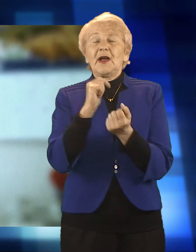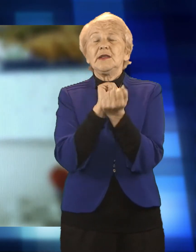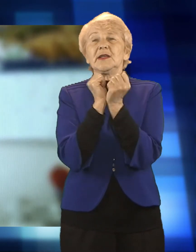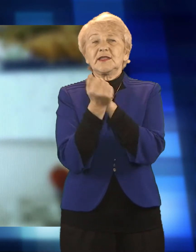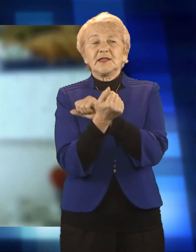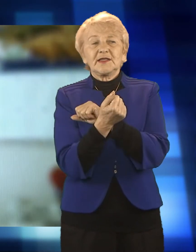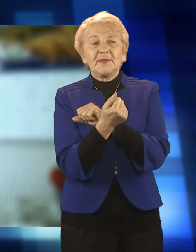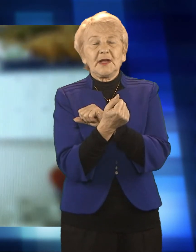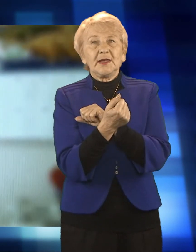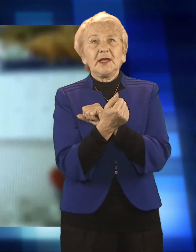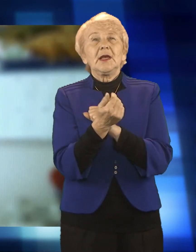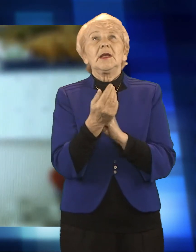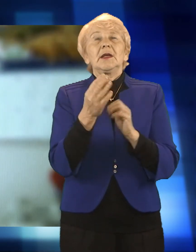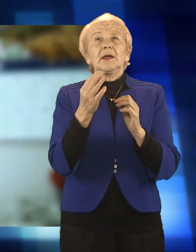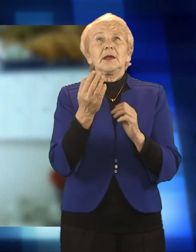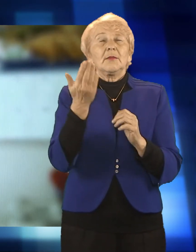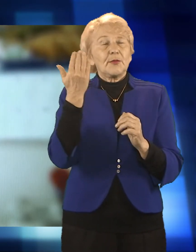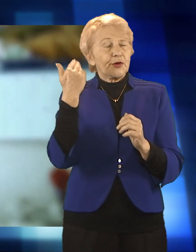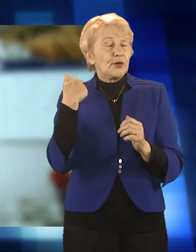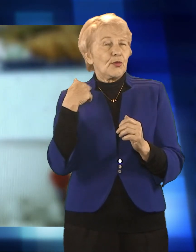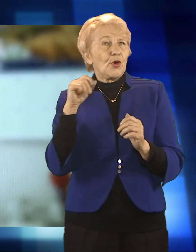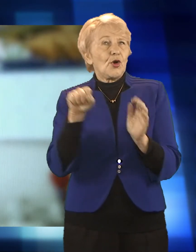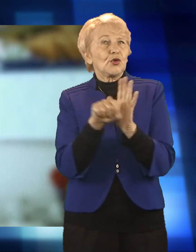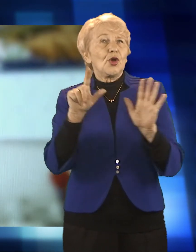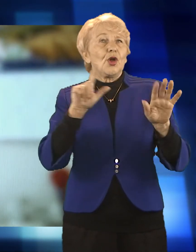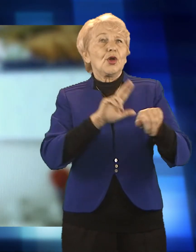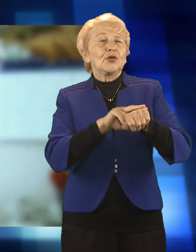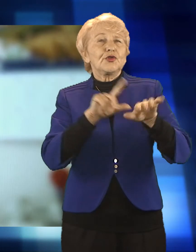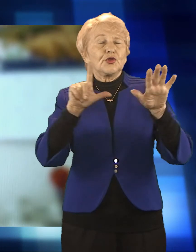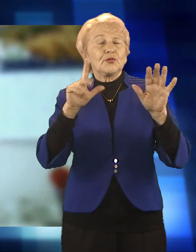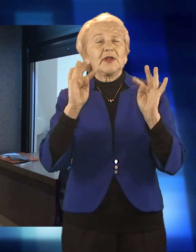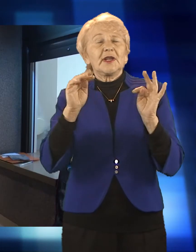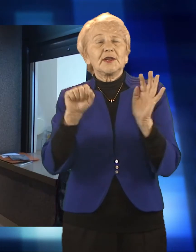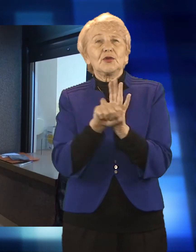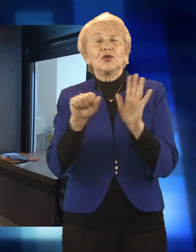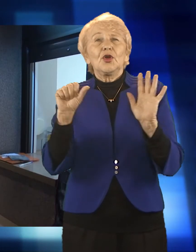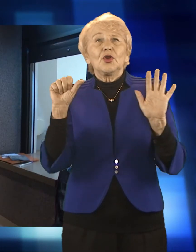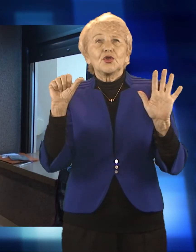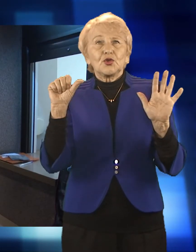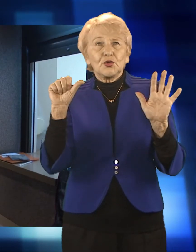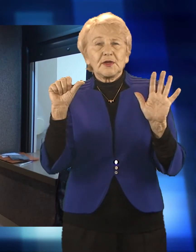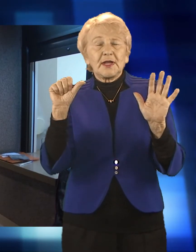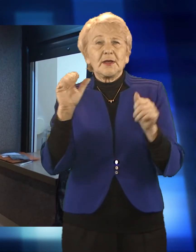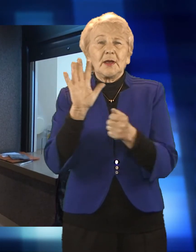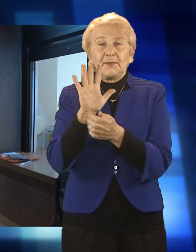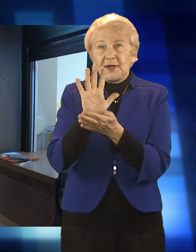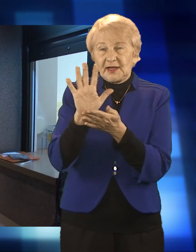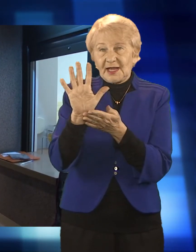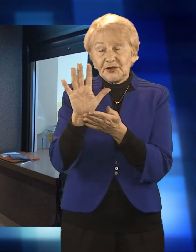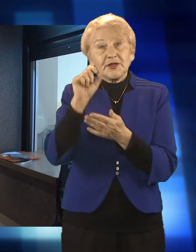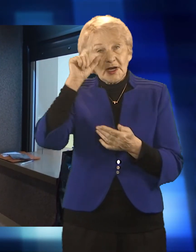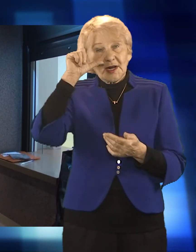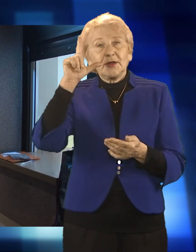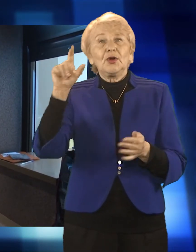Pierwotnie w kwietniu pracowaliśmy od godziny siódmej. Teraz od początku maja pracujemy w systemie dwuzmianowym, począwszy od